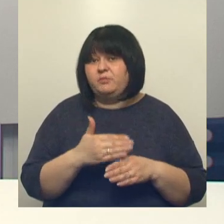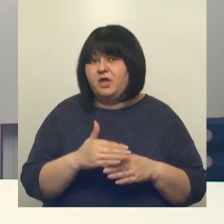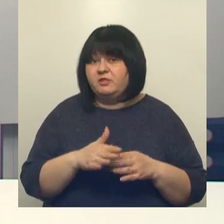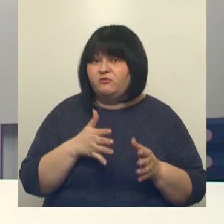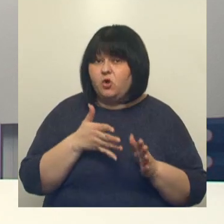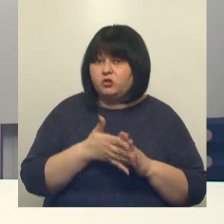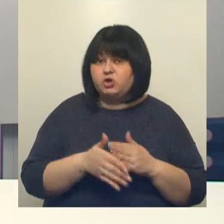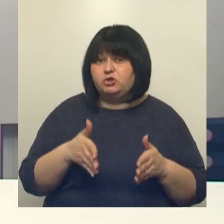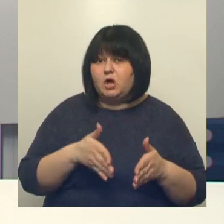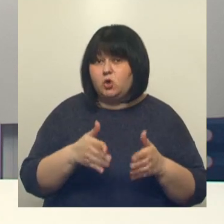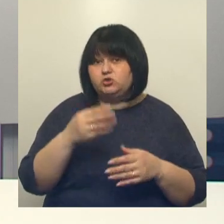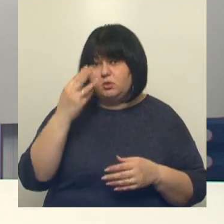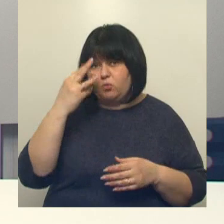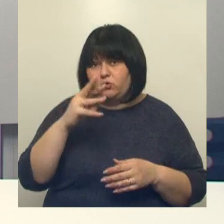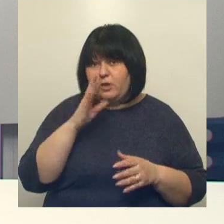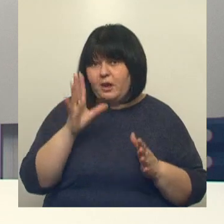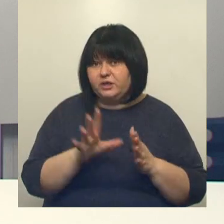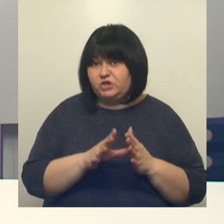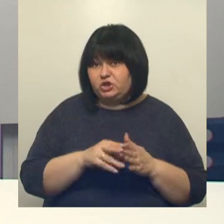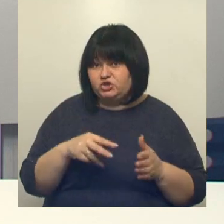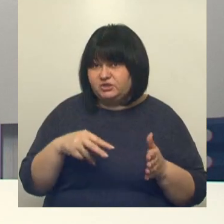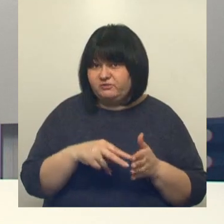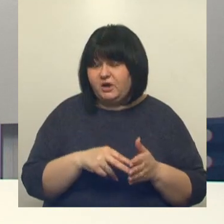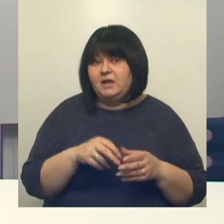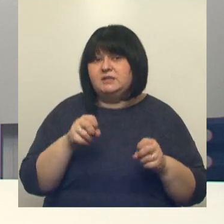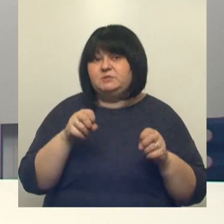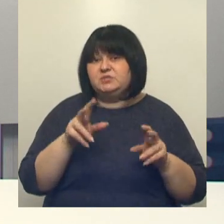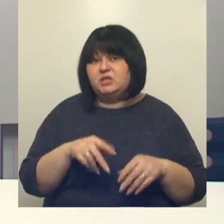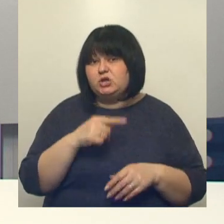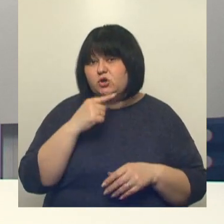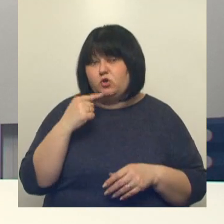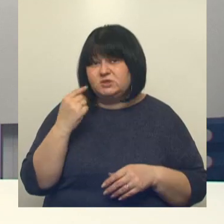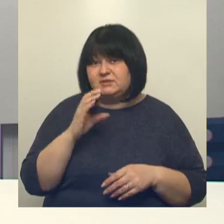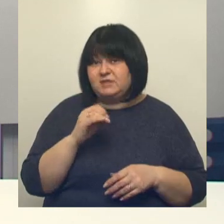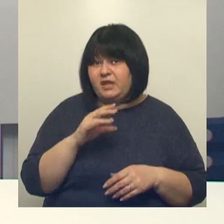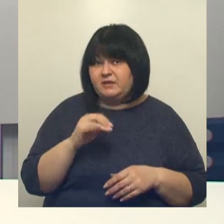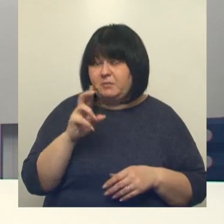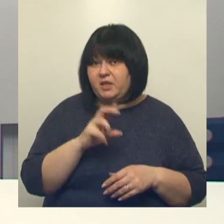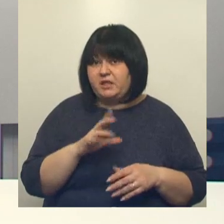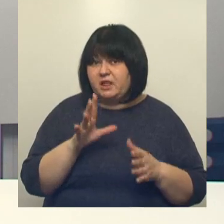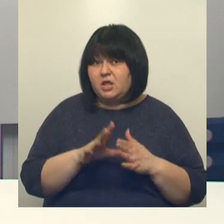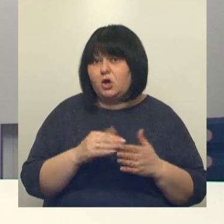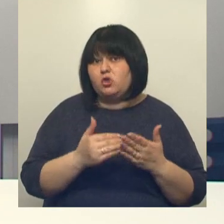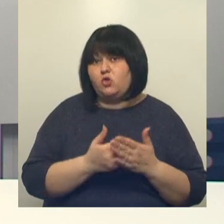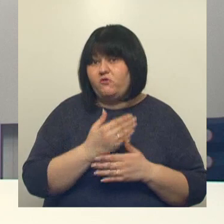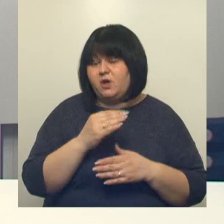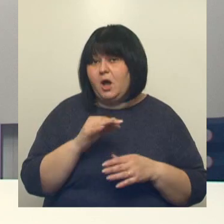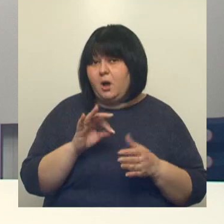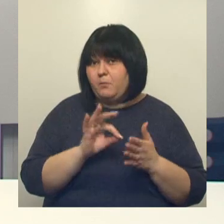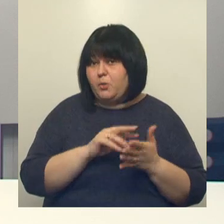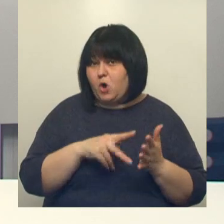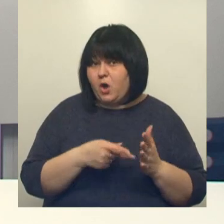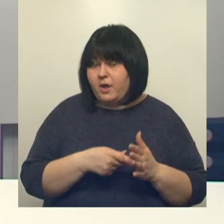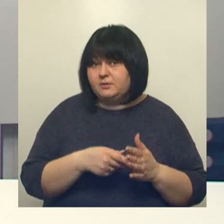дорожную моду электричестве? Специалисты филиала Россети Центр Белгородэнерго запустили новый проект. В ходе тест